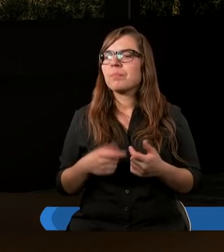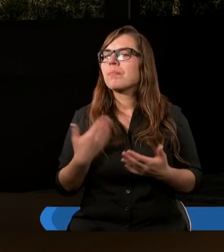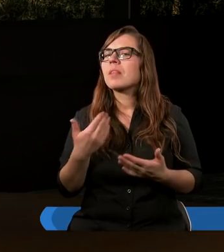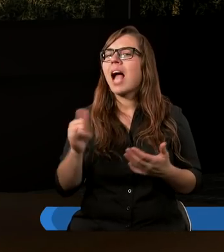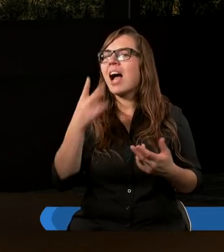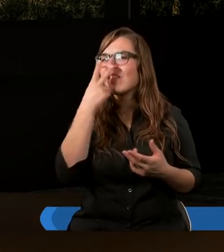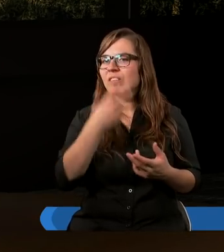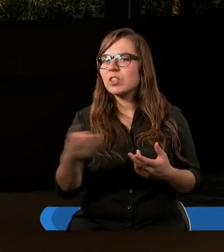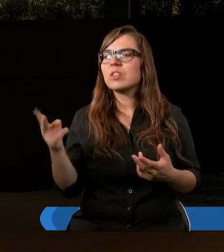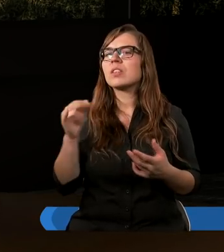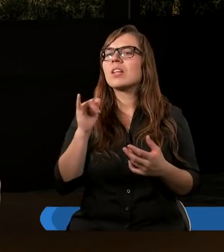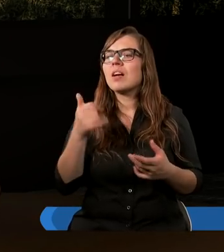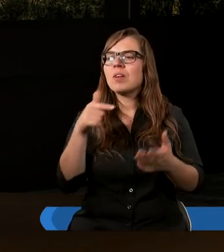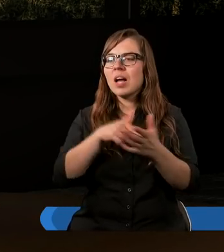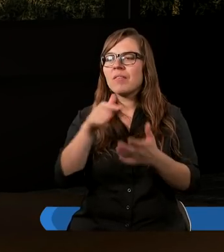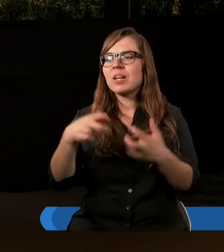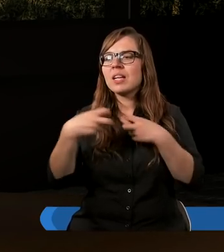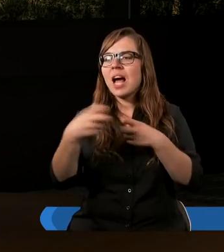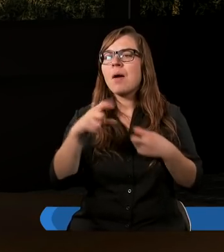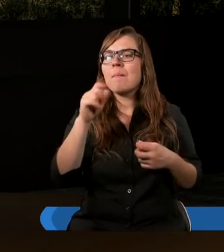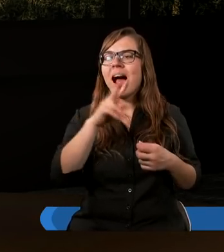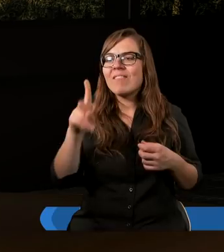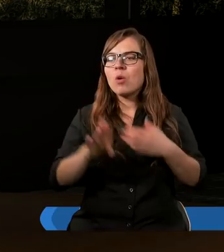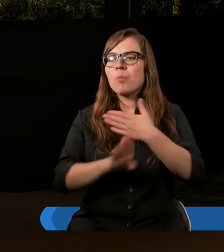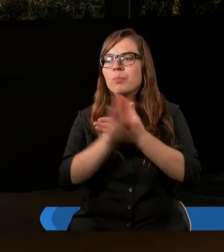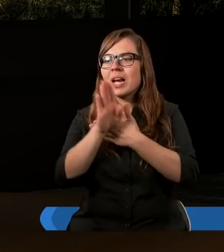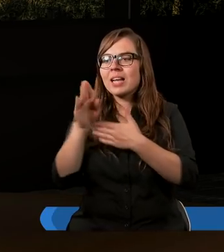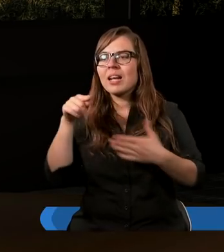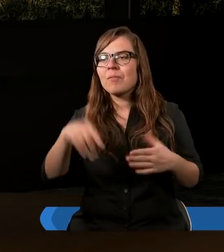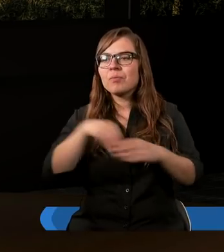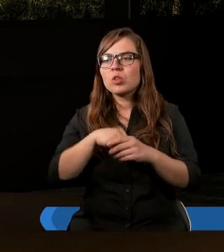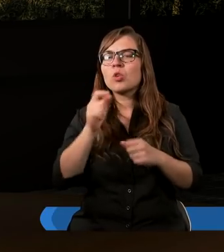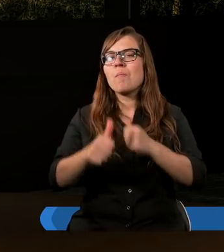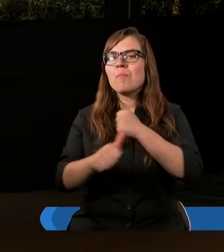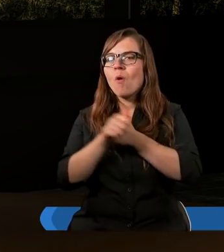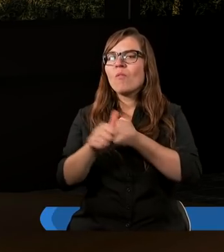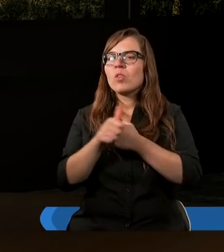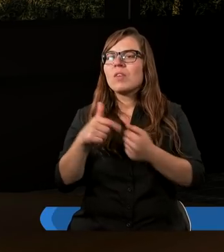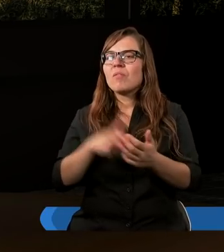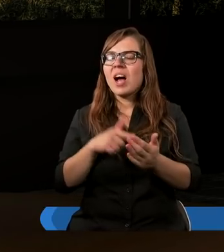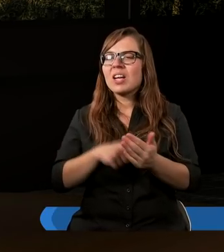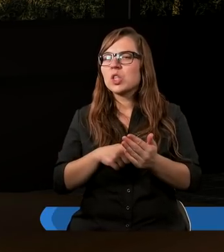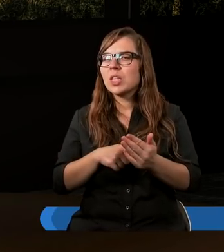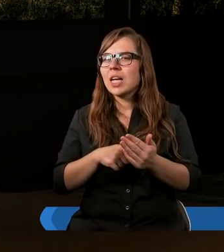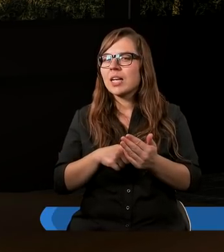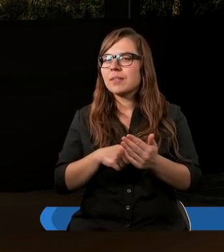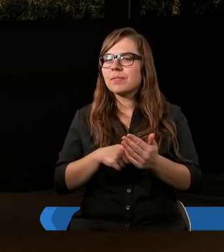widzimy, w jaki sposób Paweł tu przedstawia to, co powoduje właśnie